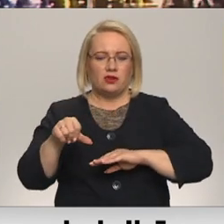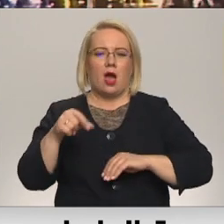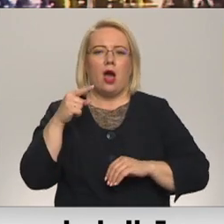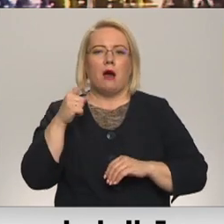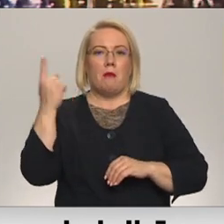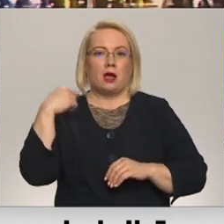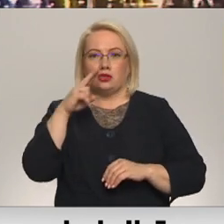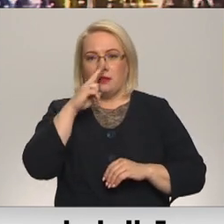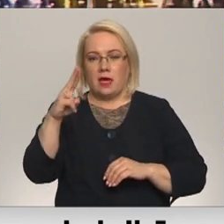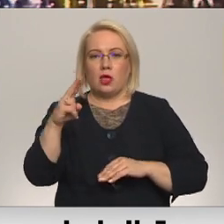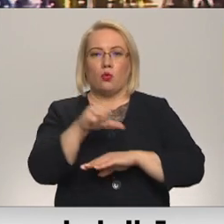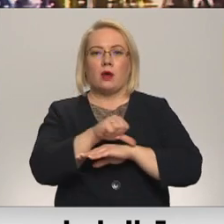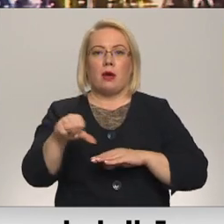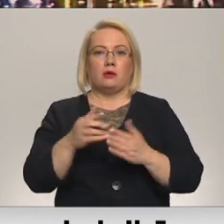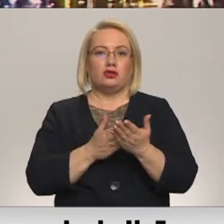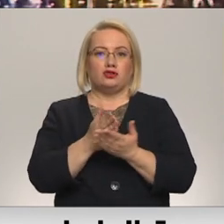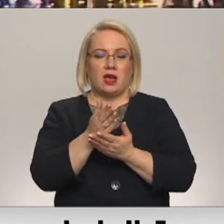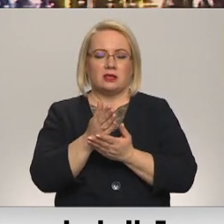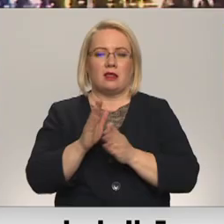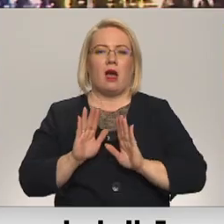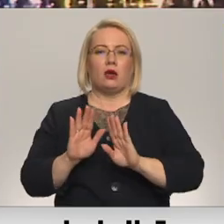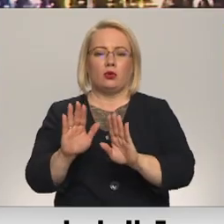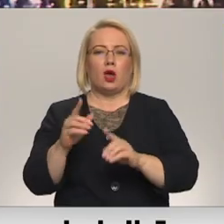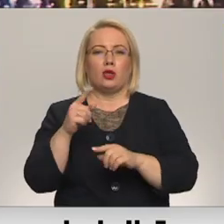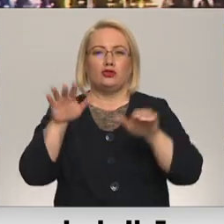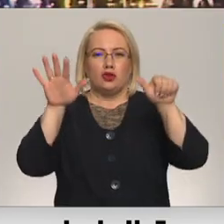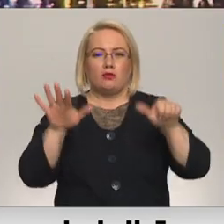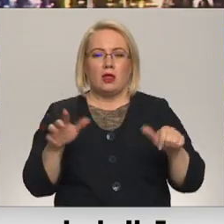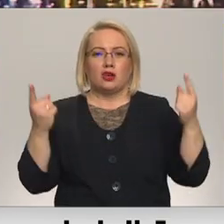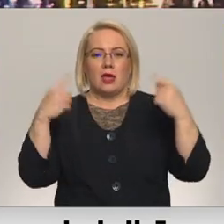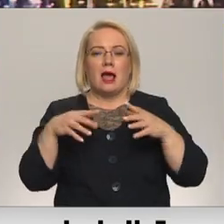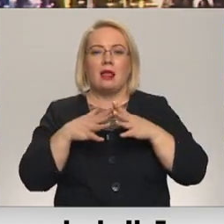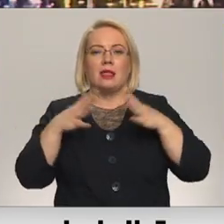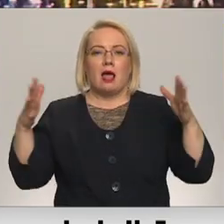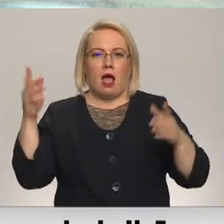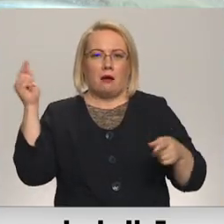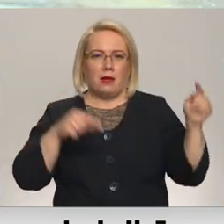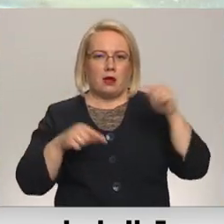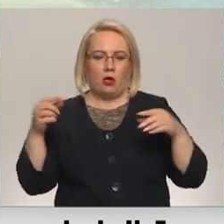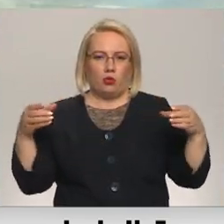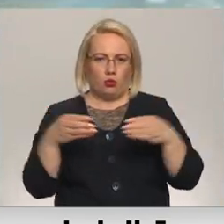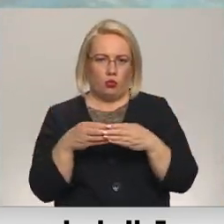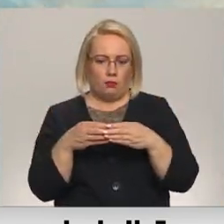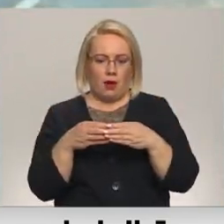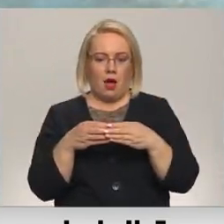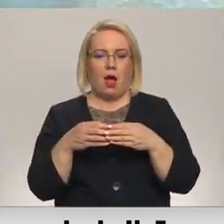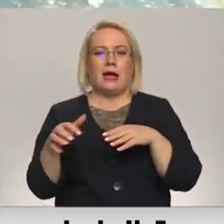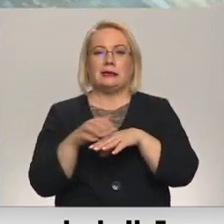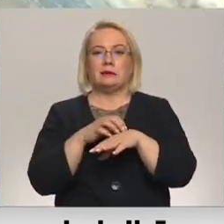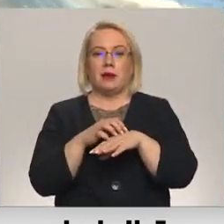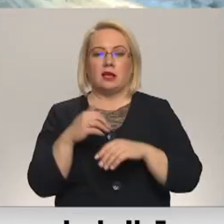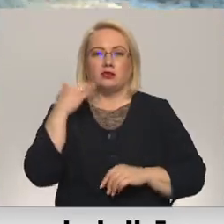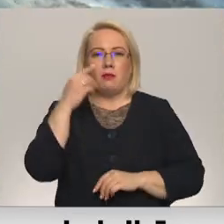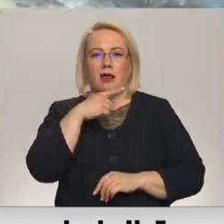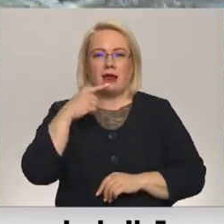Pagājušo nedēļu no robežas čersošanas atturēta pusgadu laikā lielākā migrantu grupa. Sprieci uz Latvijas